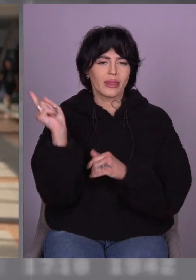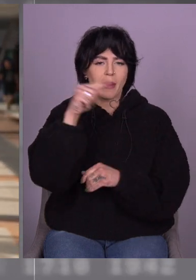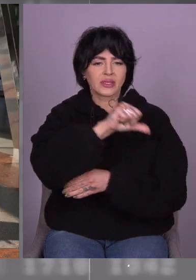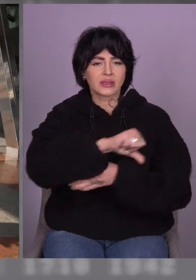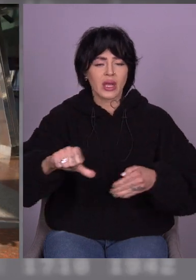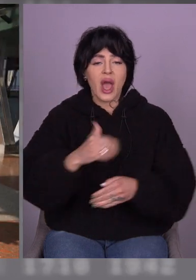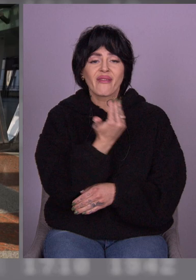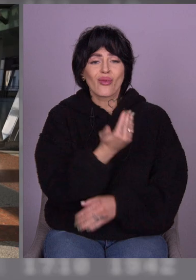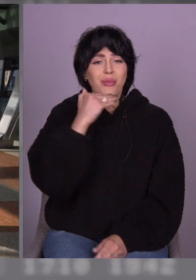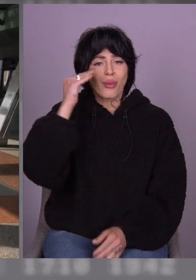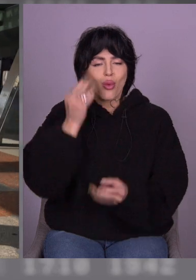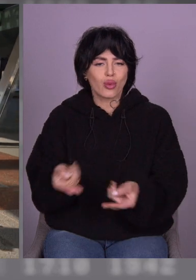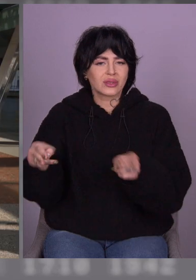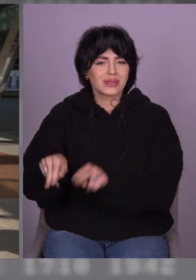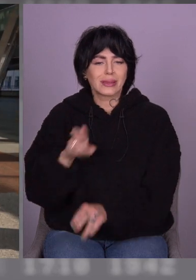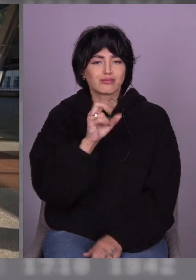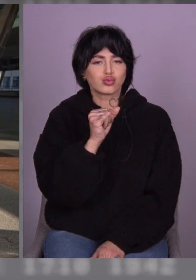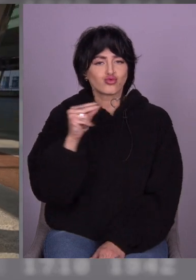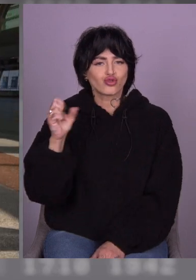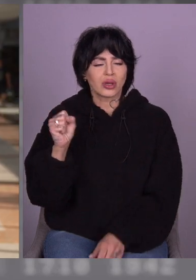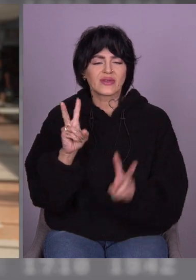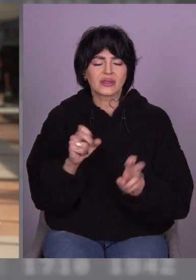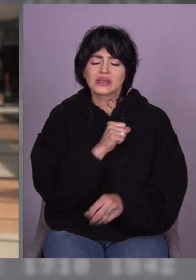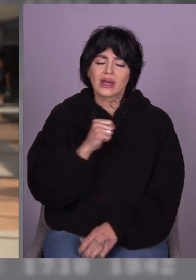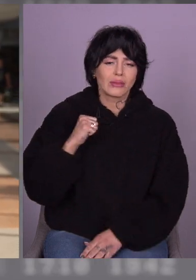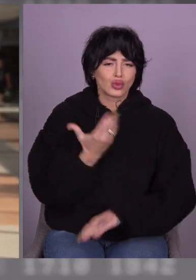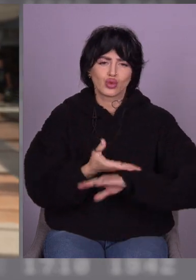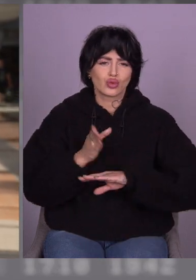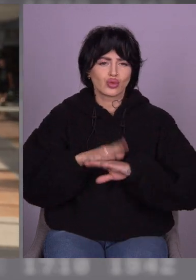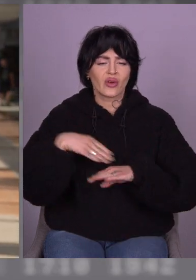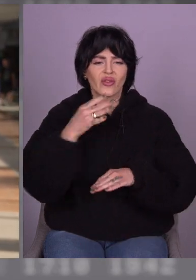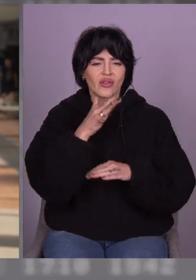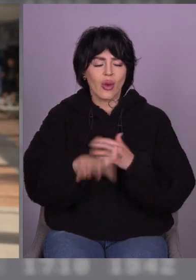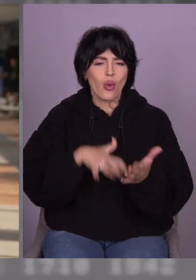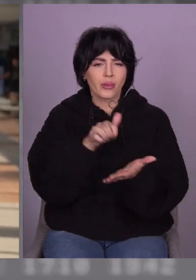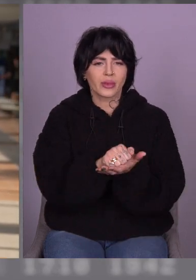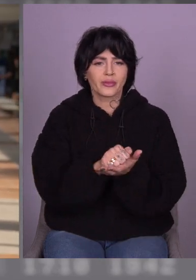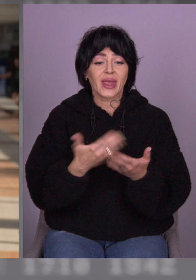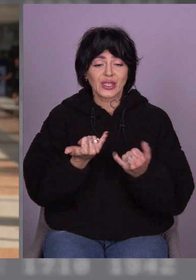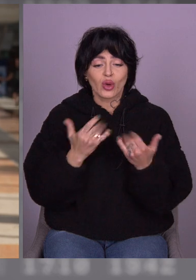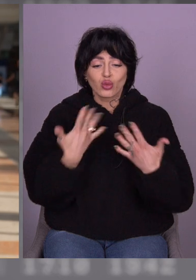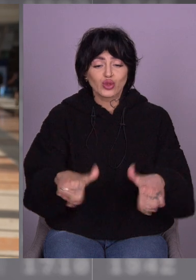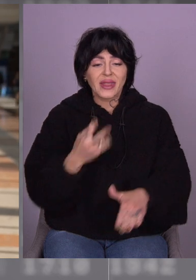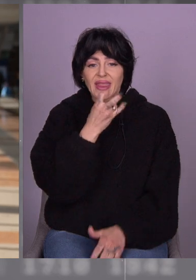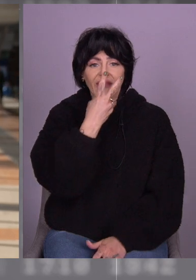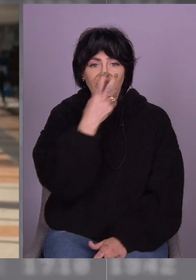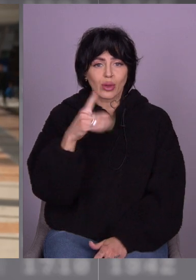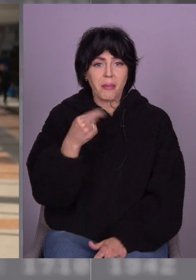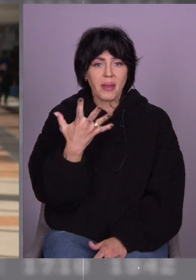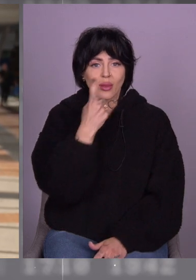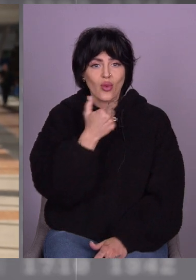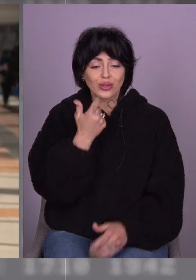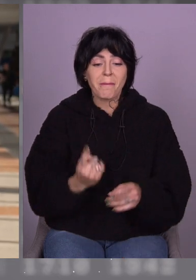в Бучі, переживши страшні моменти окупації. Вони не бачилися півтора року і сьогодні тут, вперше, на рідній землі,